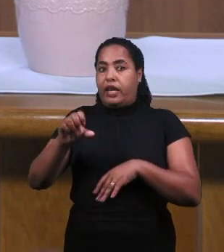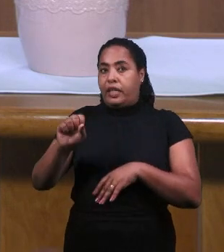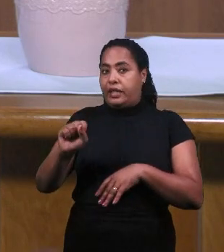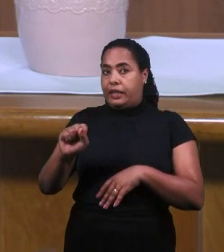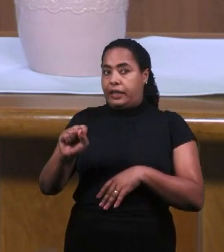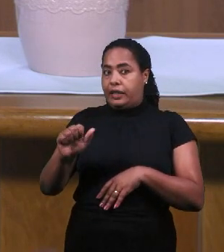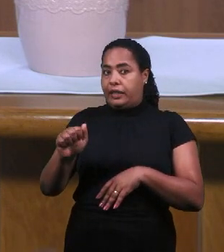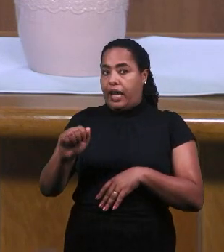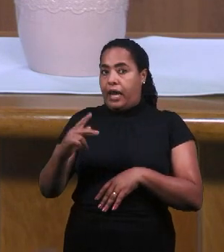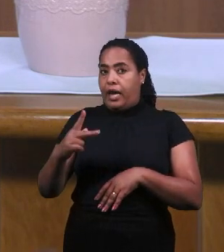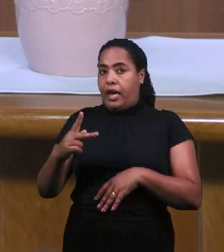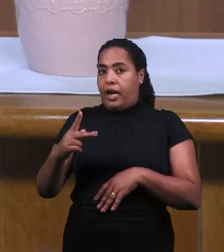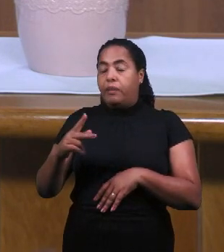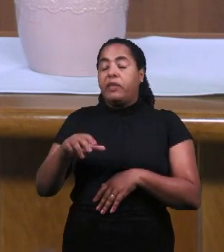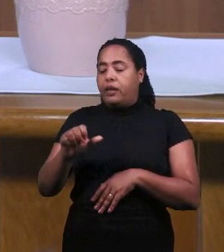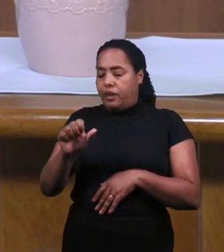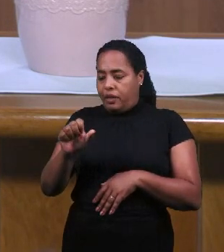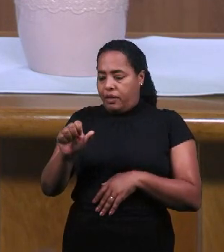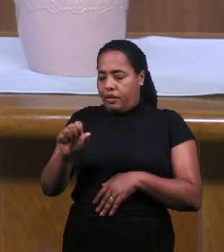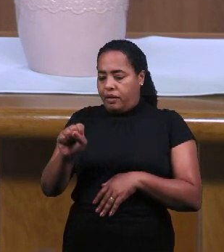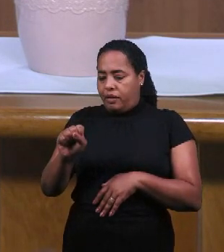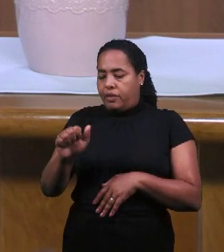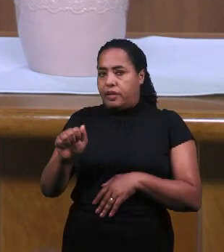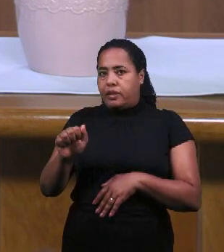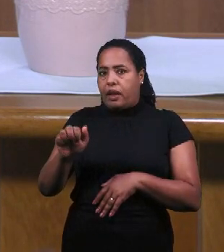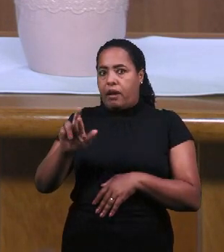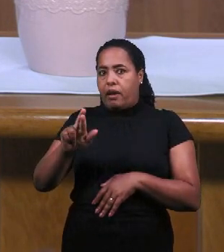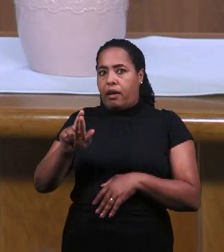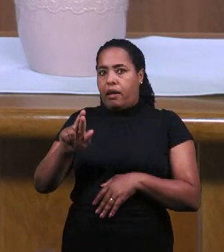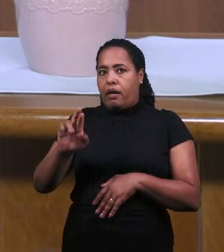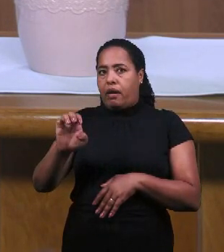Также участие вдовы